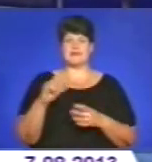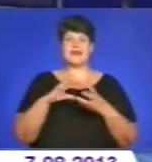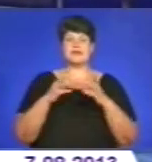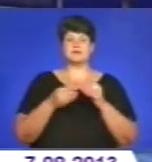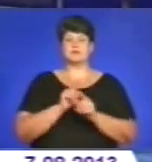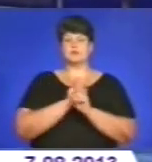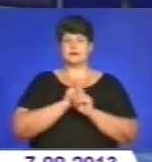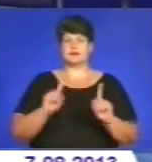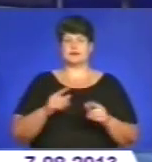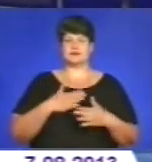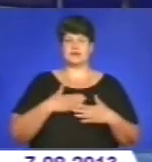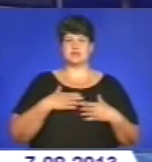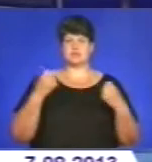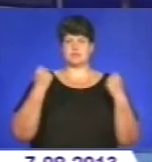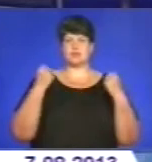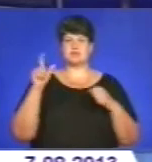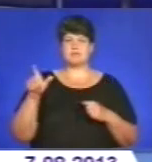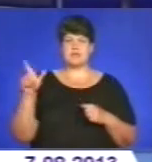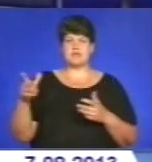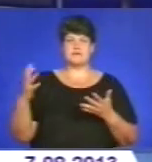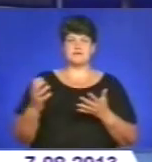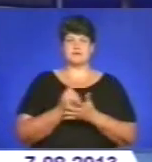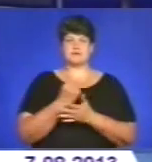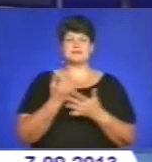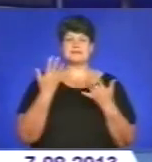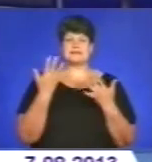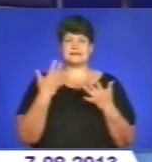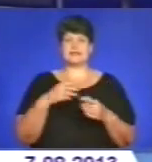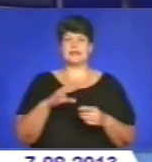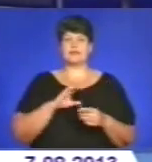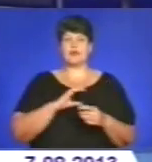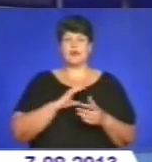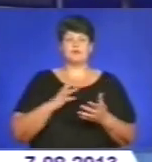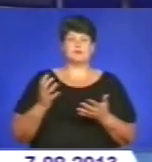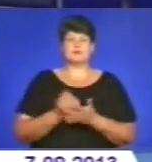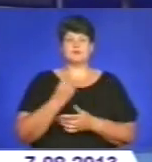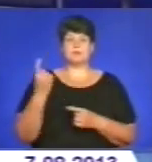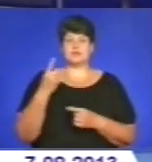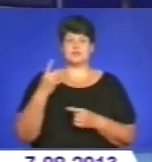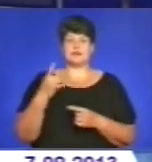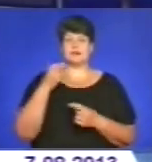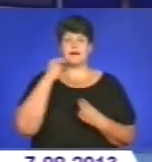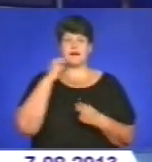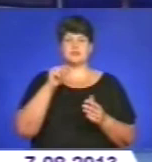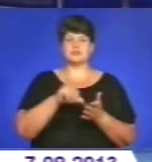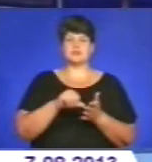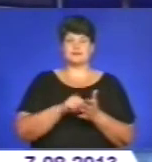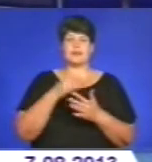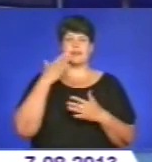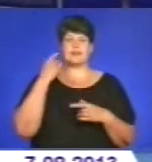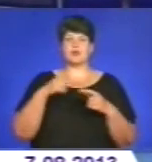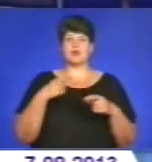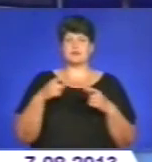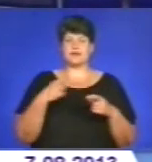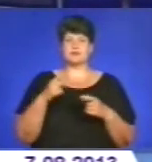унікальний для наших спортсменів. Вибороти – стільки нагород їм вдалося вперше. Найкраще виступили легкоатлети, плавці та